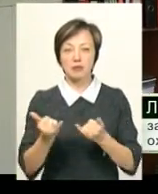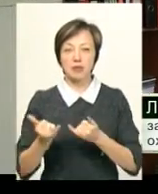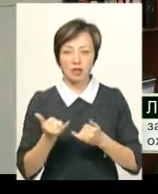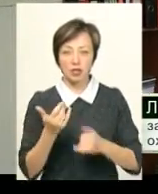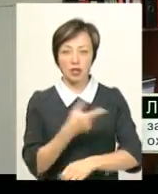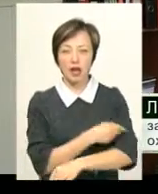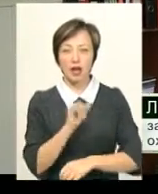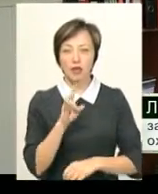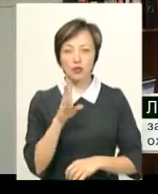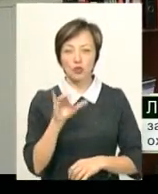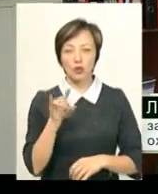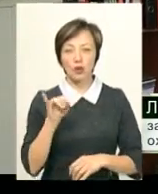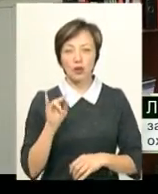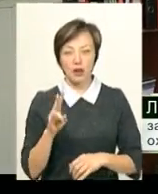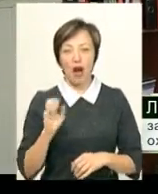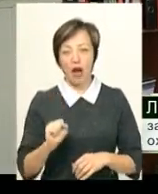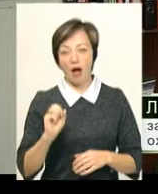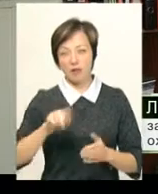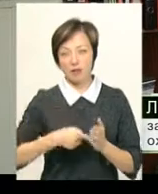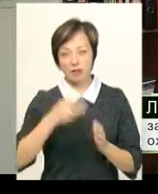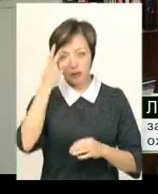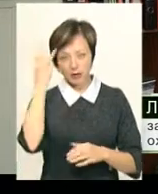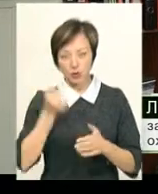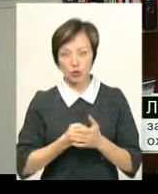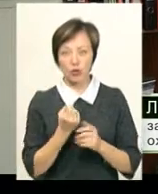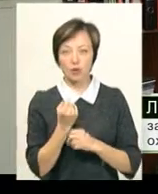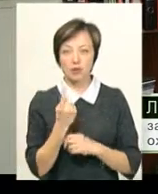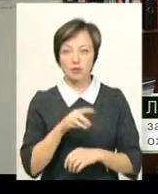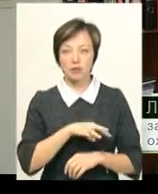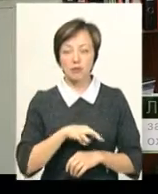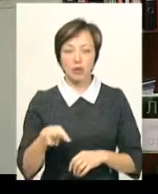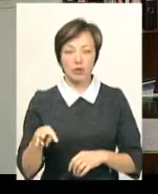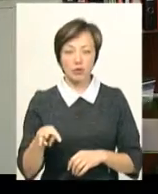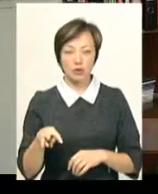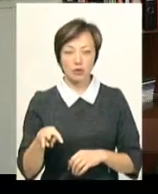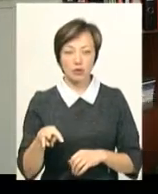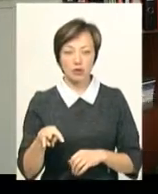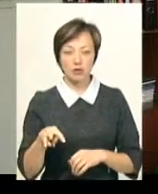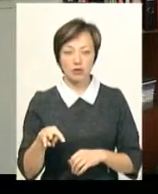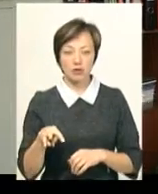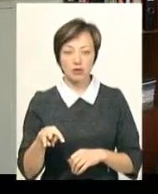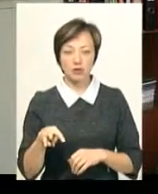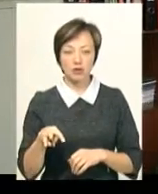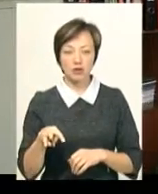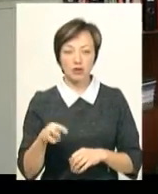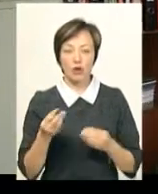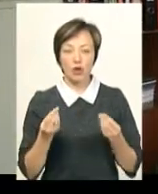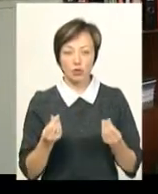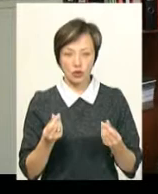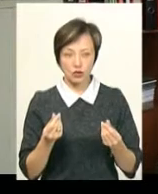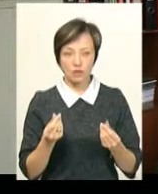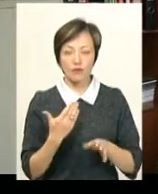інсуліну. У місті Хмельницькому орієнтовно до 11 мільйонів коштів